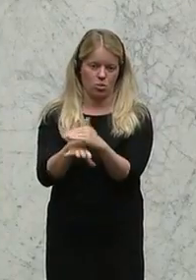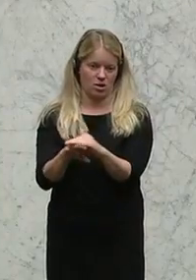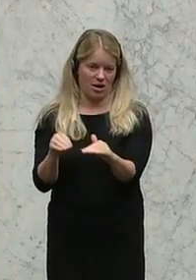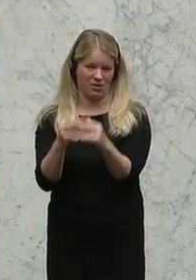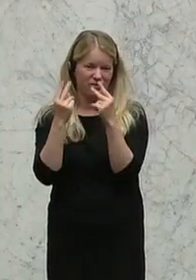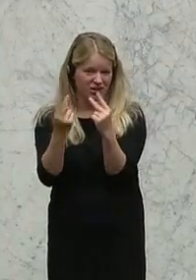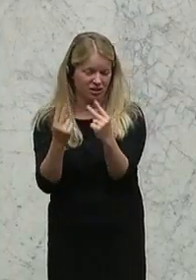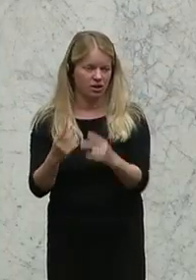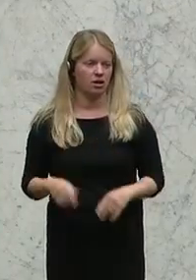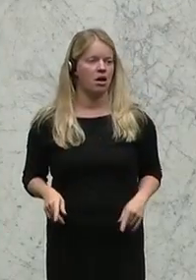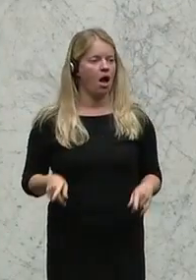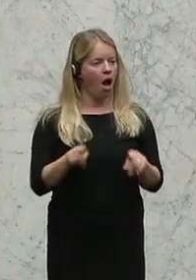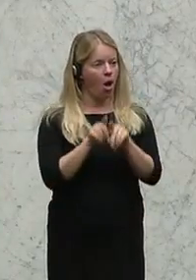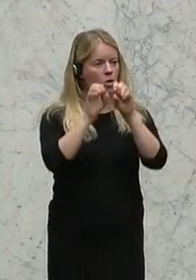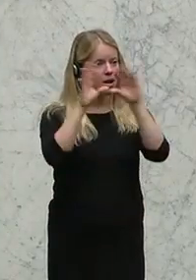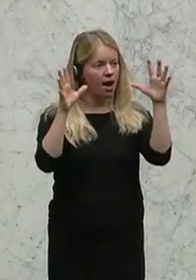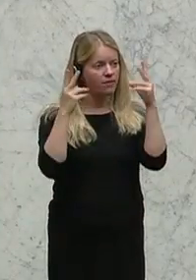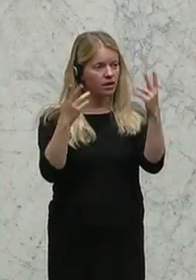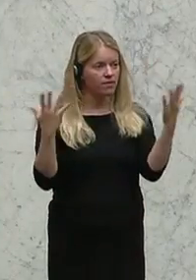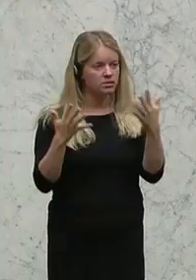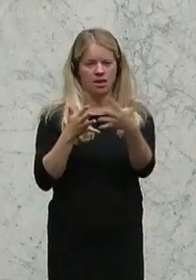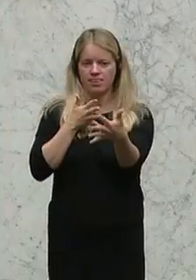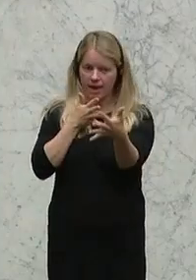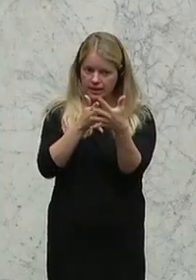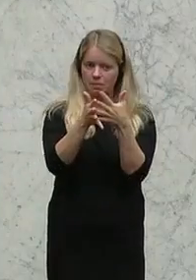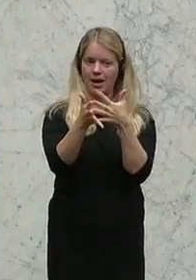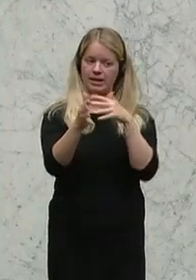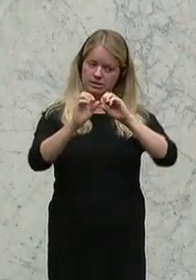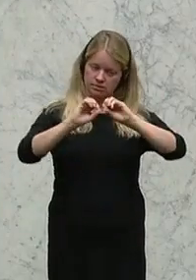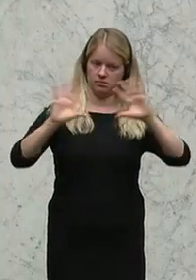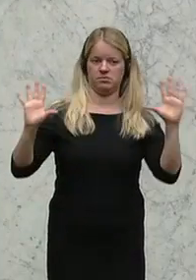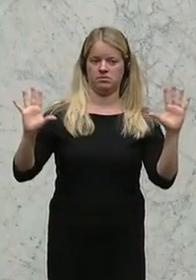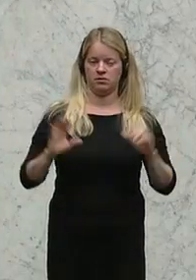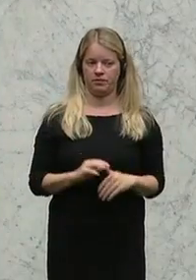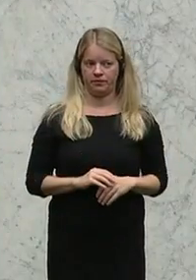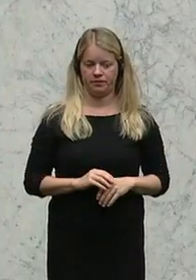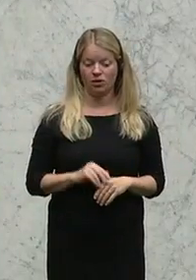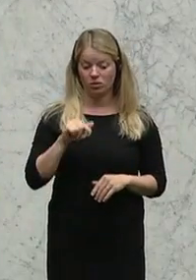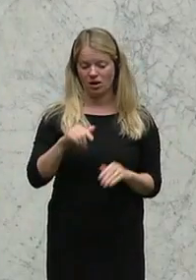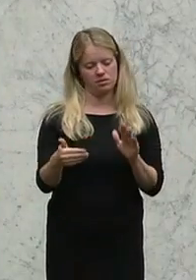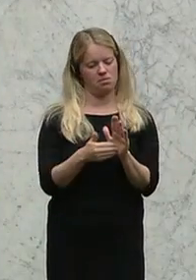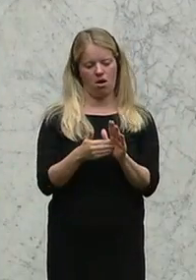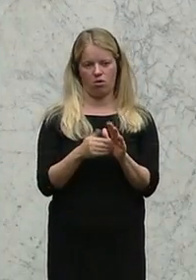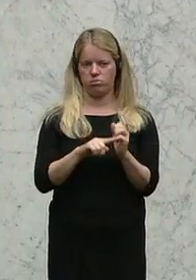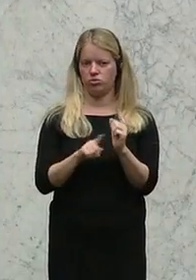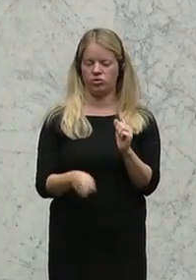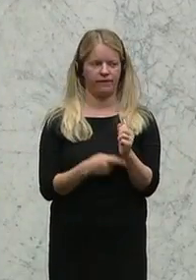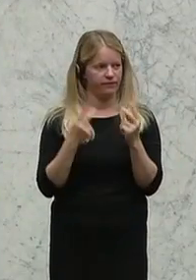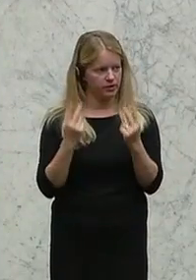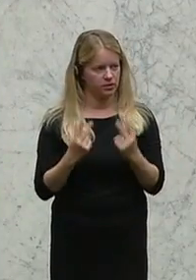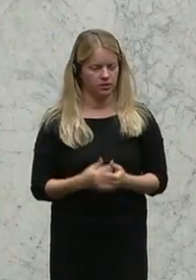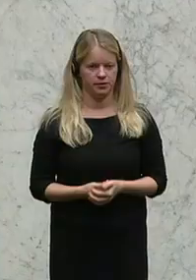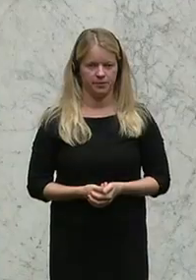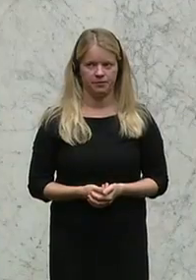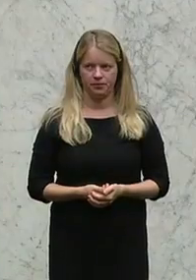sondern es geht ganz klar um Transparenz. Und genau das brauchen wir hier in diesem Budget ganz besonders. Ja,